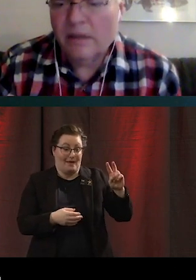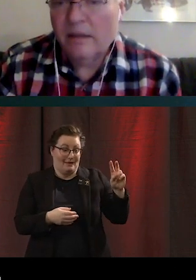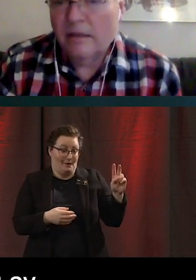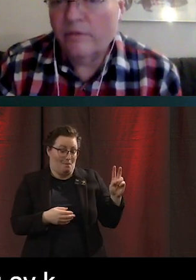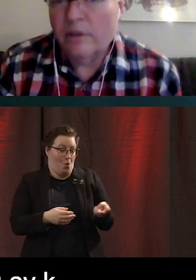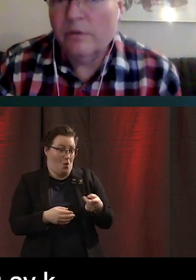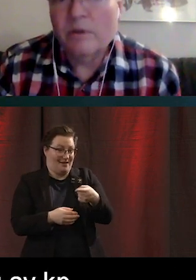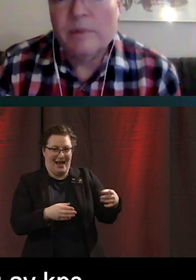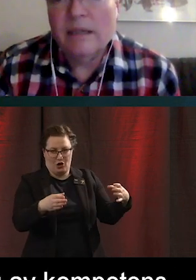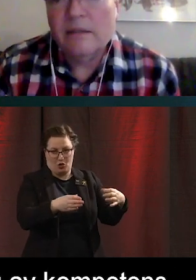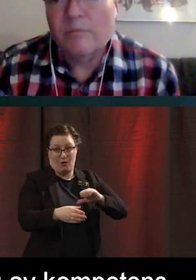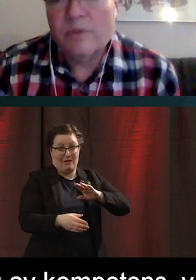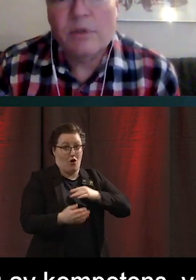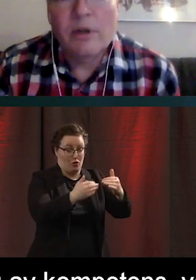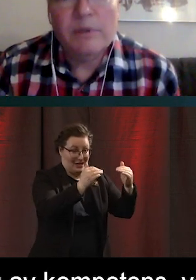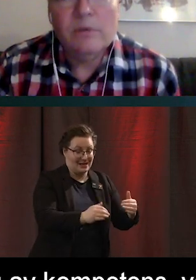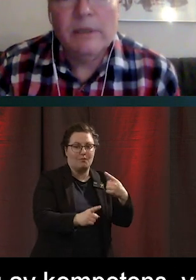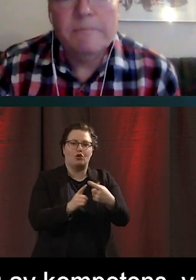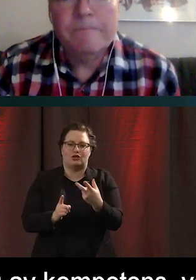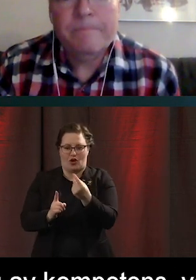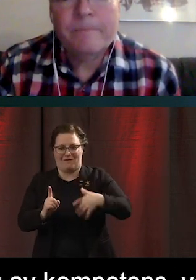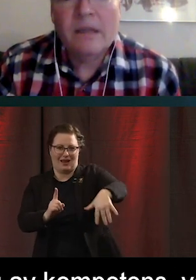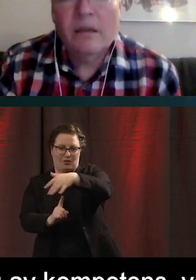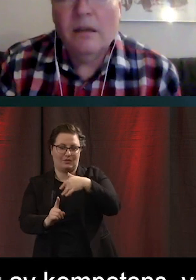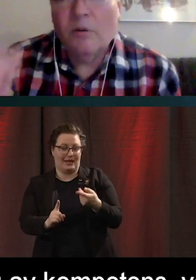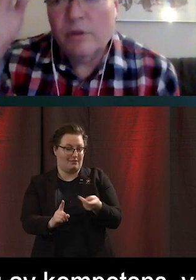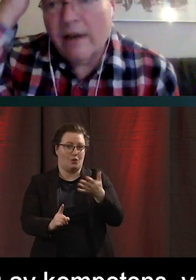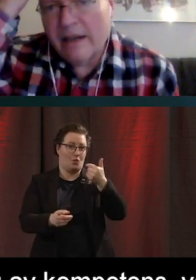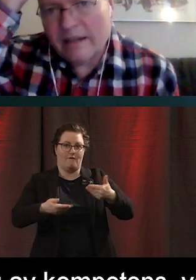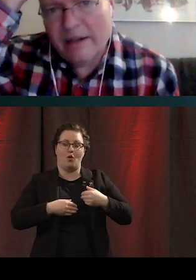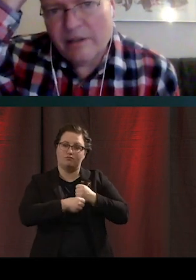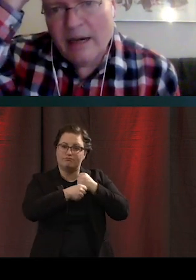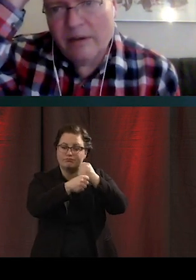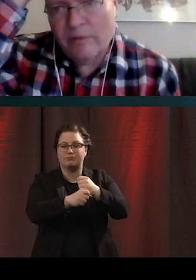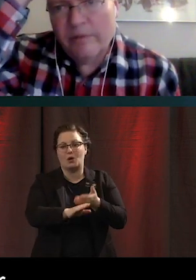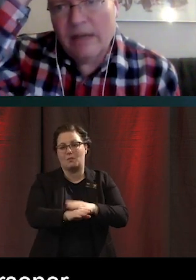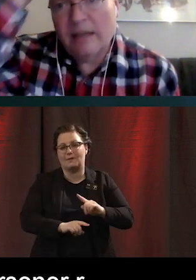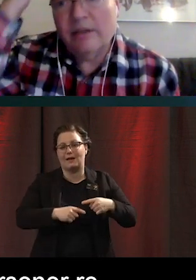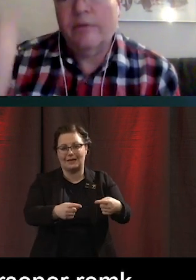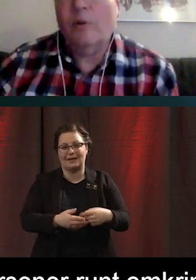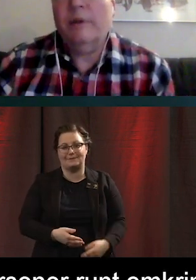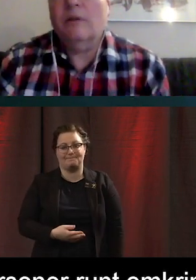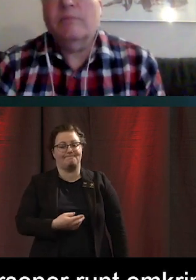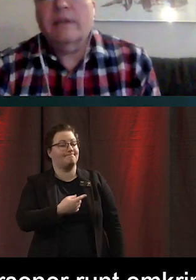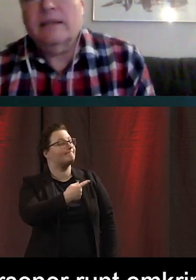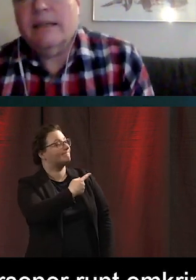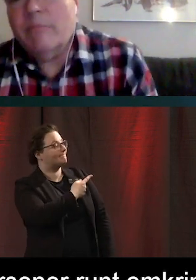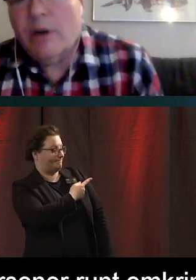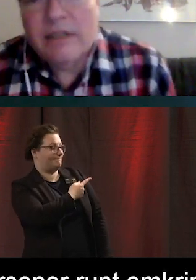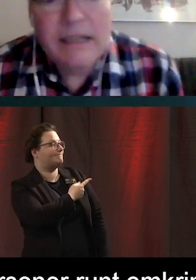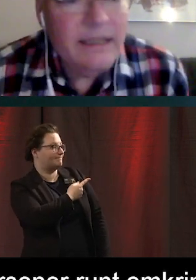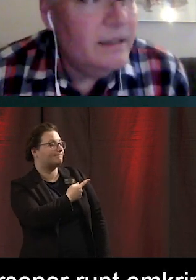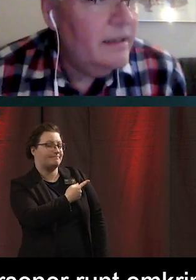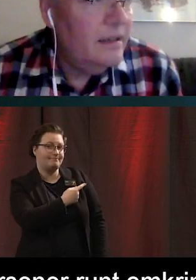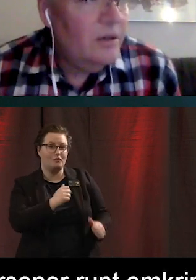Eller de som finns runt omkring som stödpersoner. Och tyvärr är det så här då. För vi hade ju en förhoppning om det här Tim